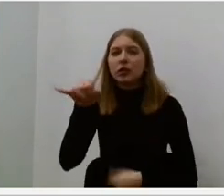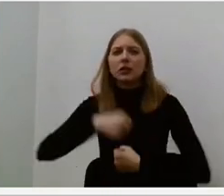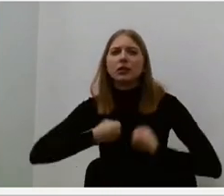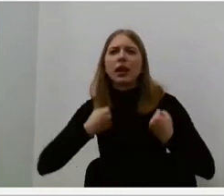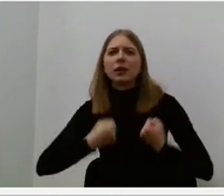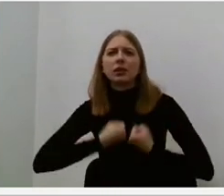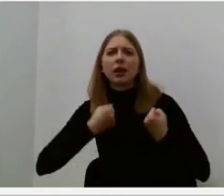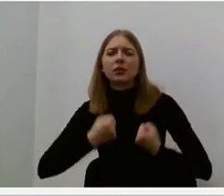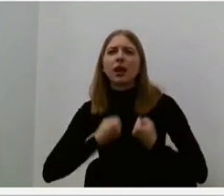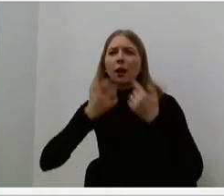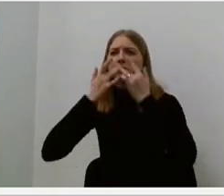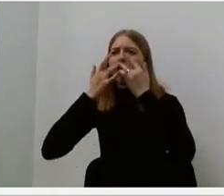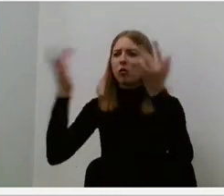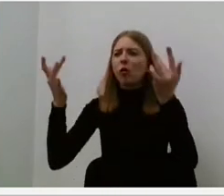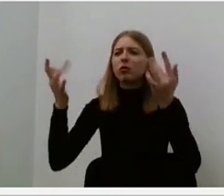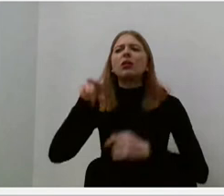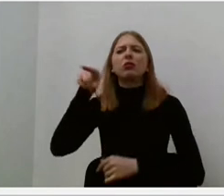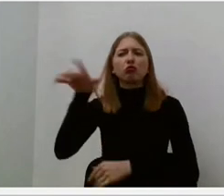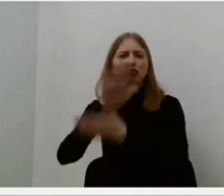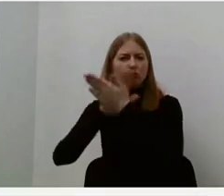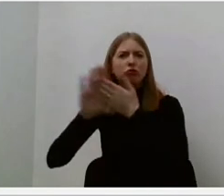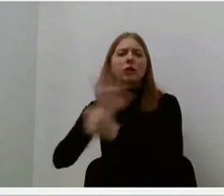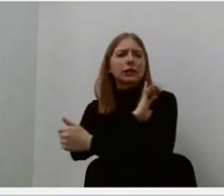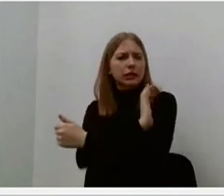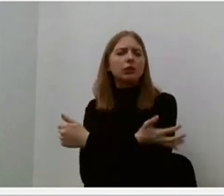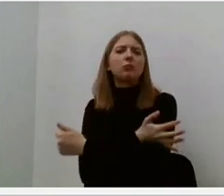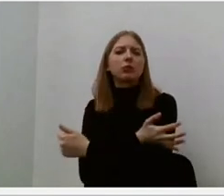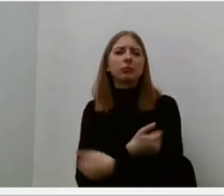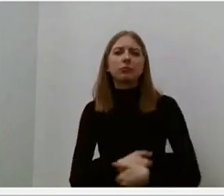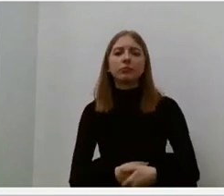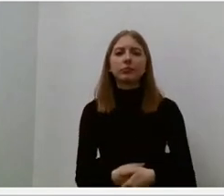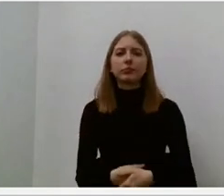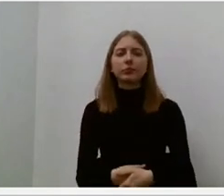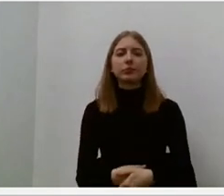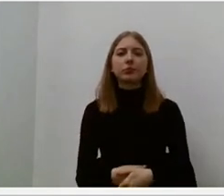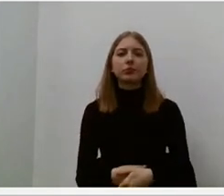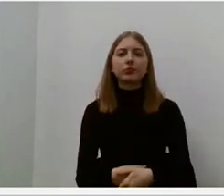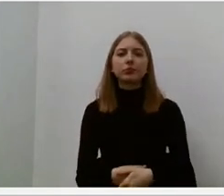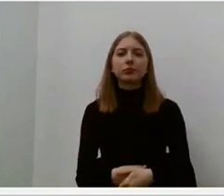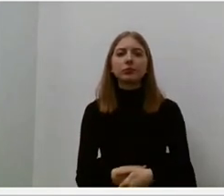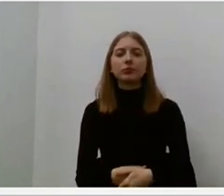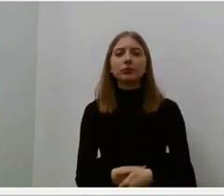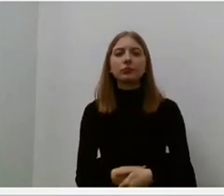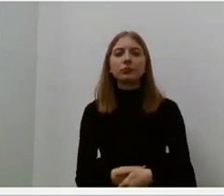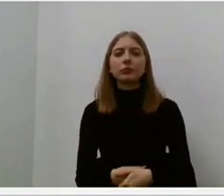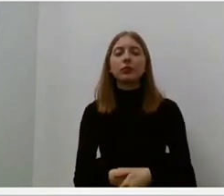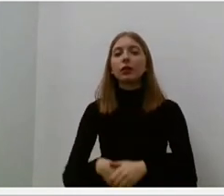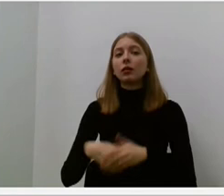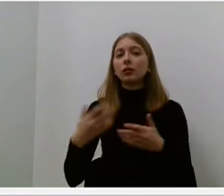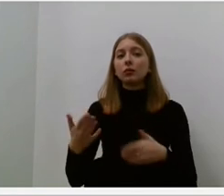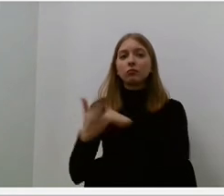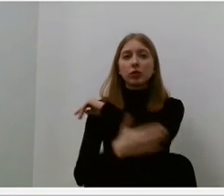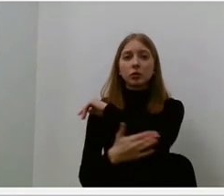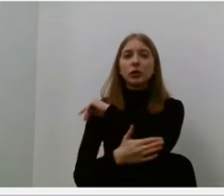parodyti, kad jį dar stipri, kad jį dar išgali. Ir labai graudus paskutinės atsisveikinimas, kuomet